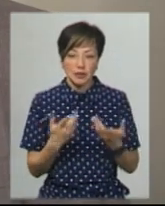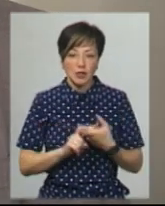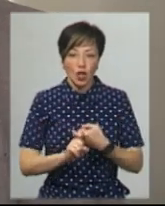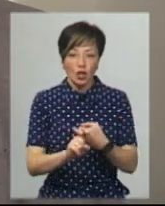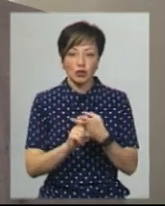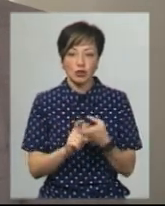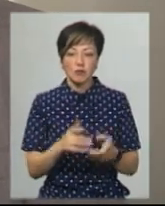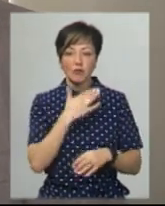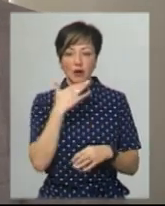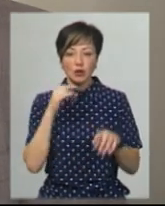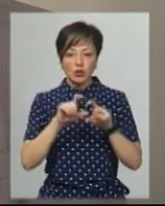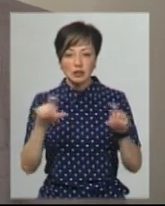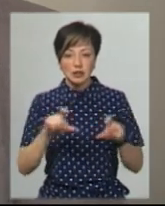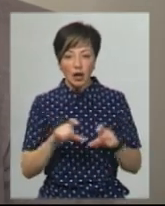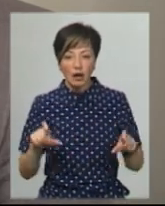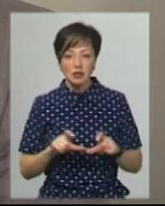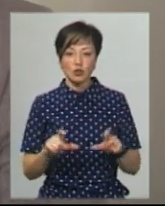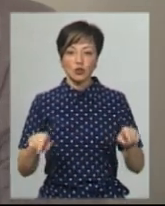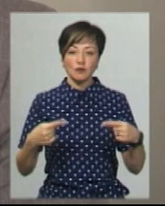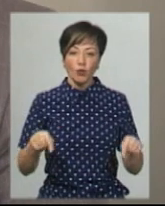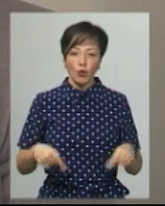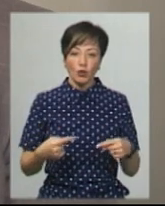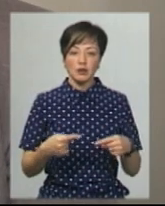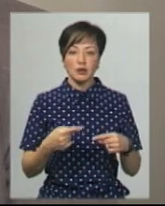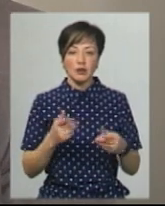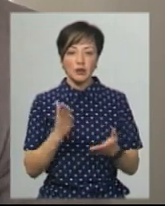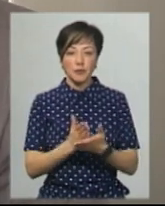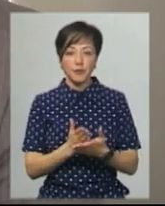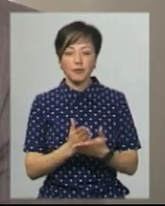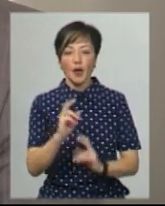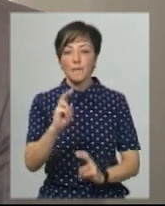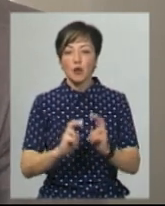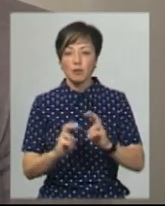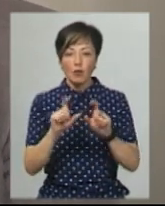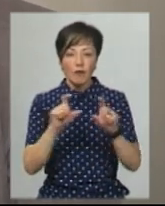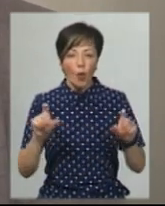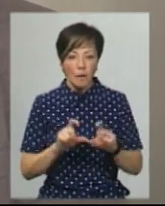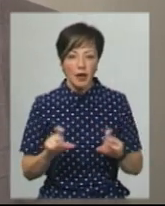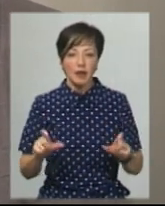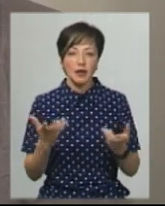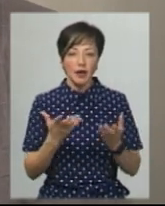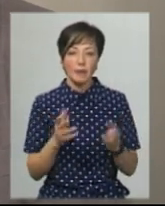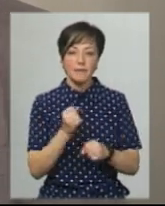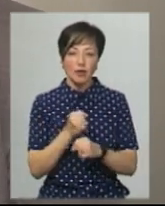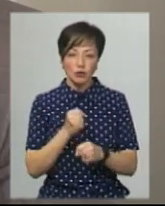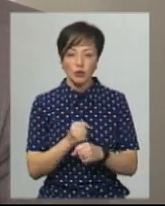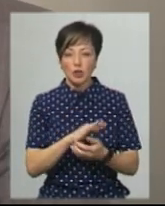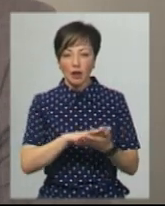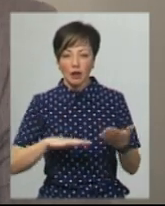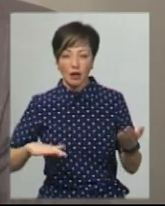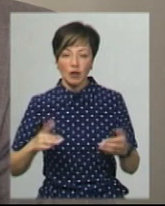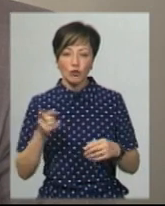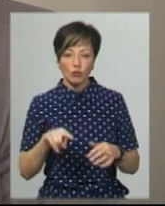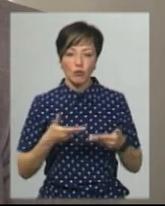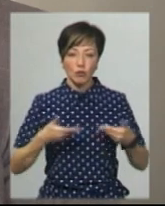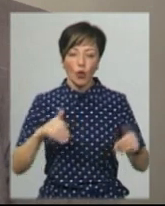створені багато закладів, інституцій, створені промислові об'єкти, які функціонують і так далі. Тому